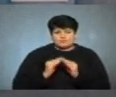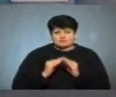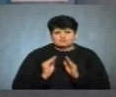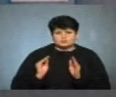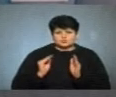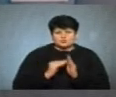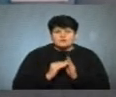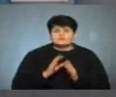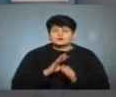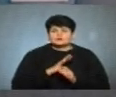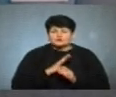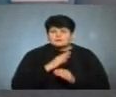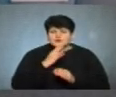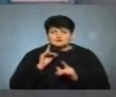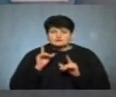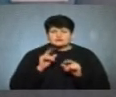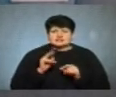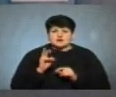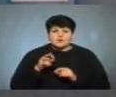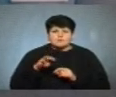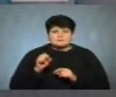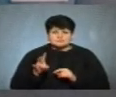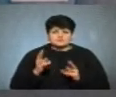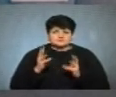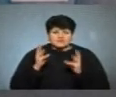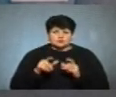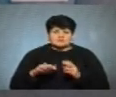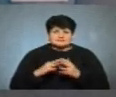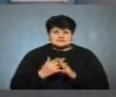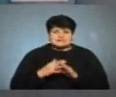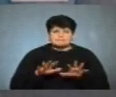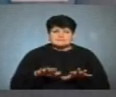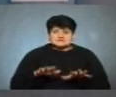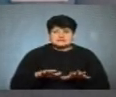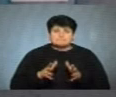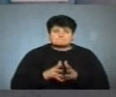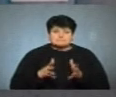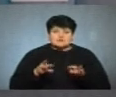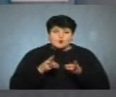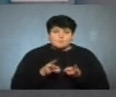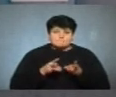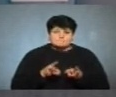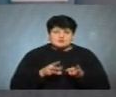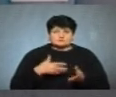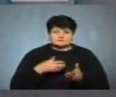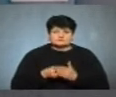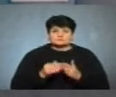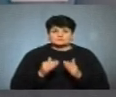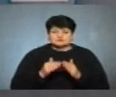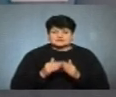було виїздів на горіння коменів, оскільки люди в сільській місцевості здебільшого опалюють своє житло